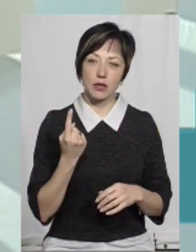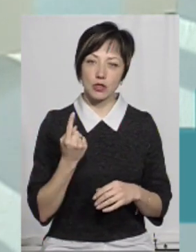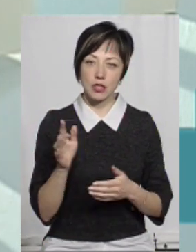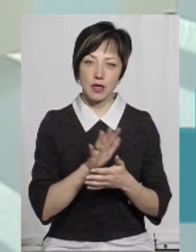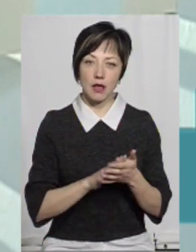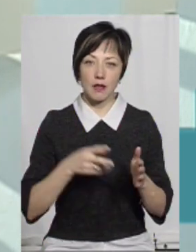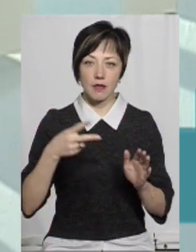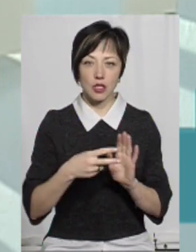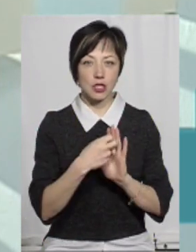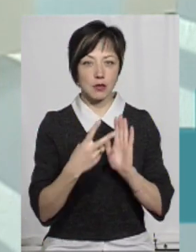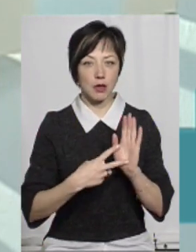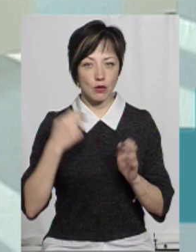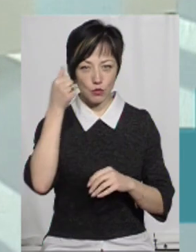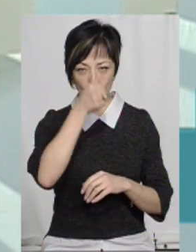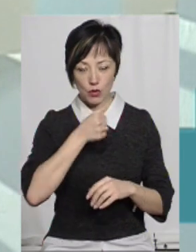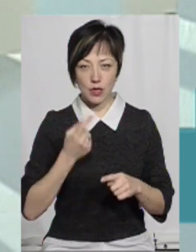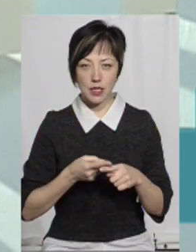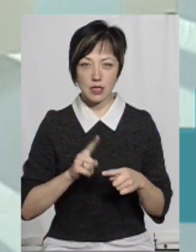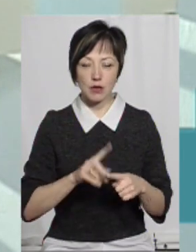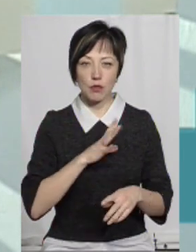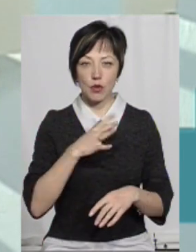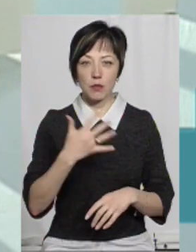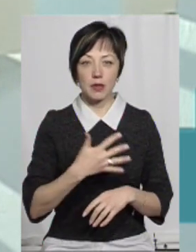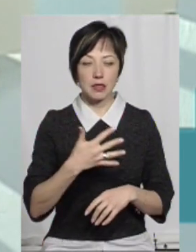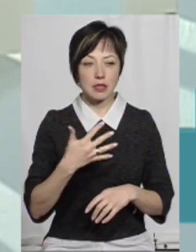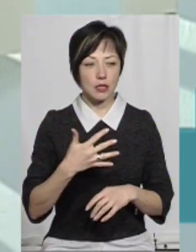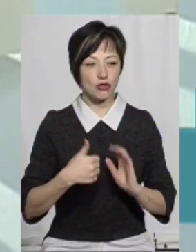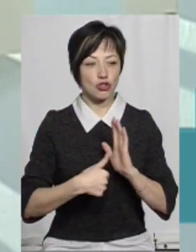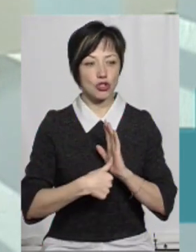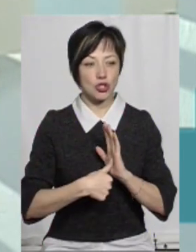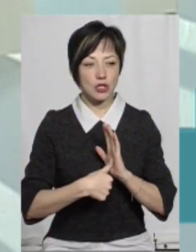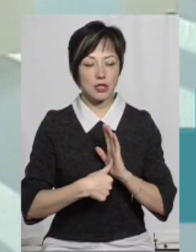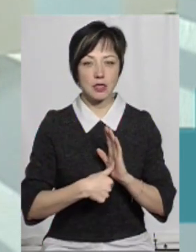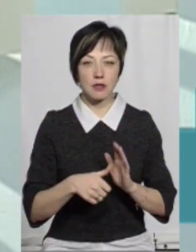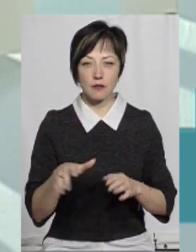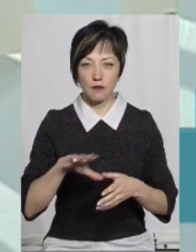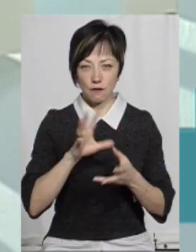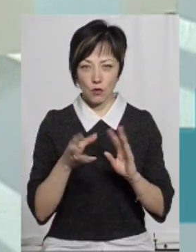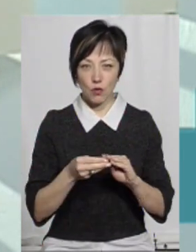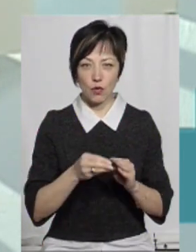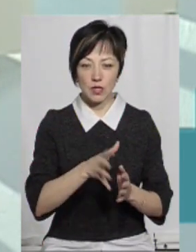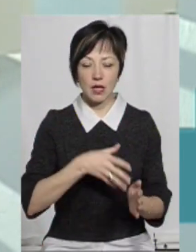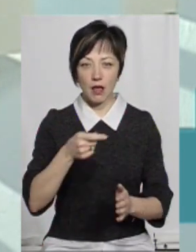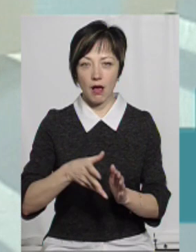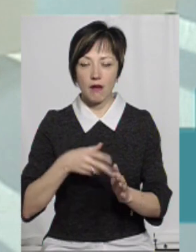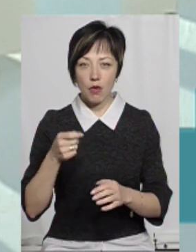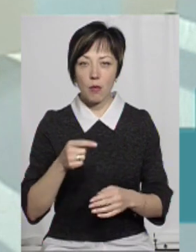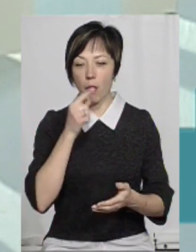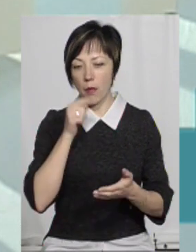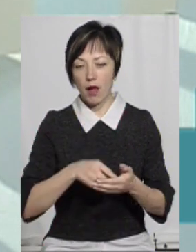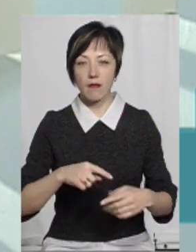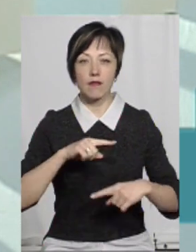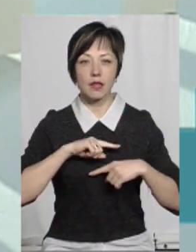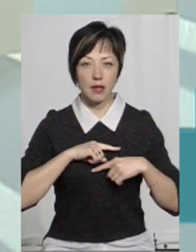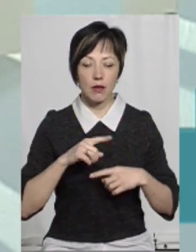заявок у 2017 році, це було 56, здається, заявок з міст. Ми також попали в фінал,